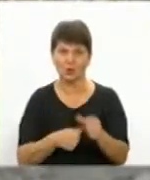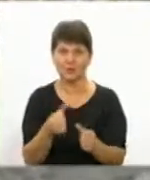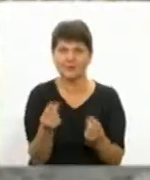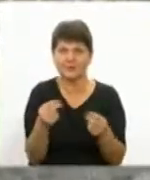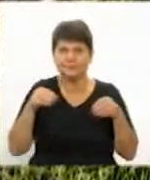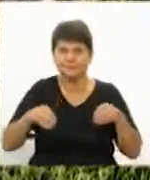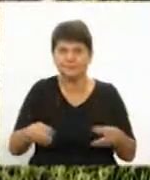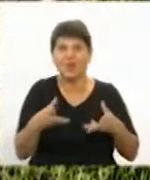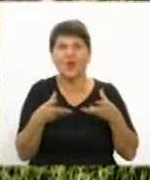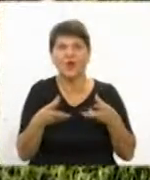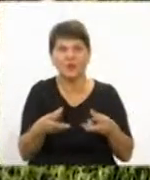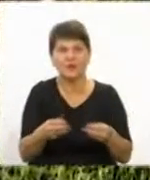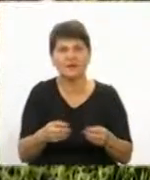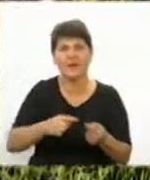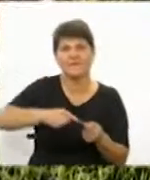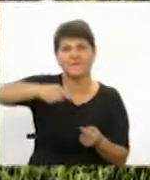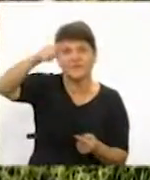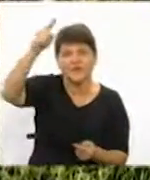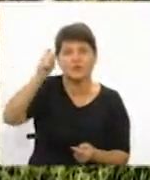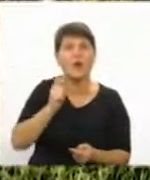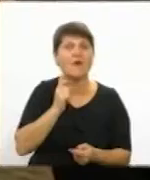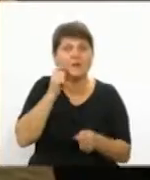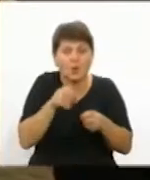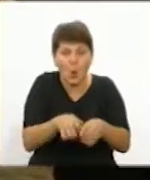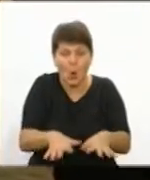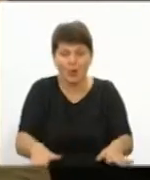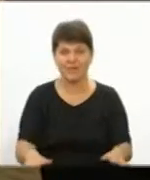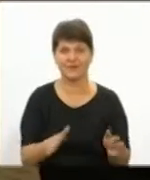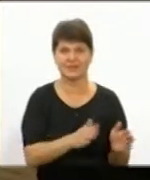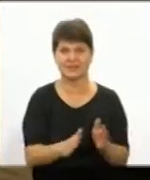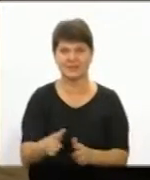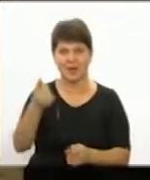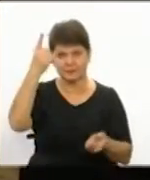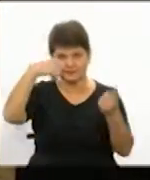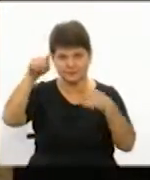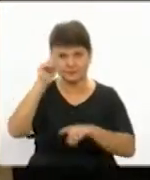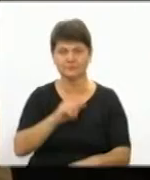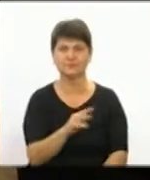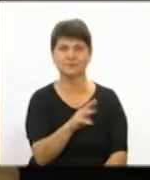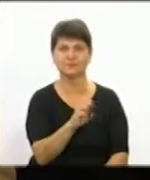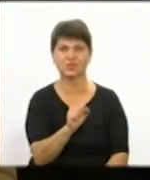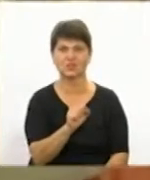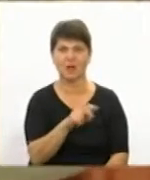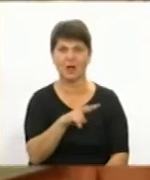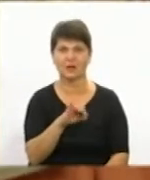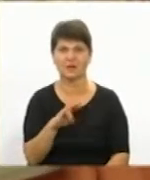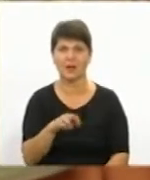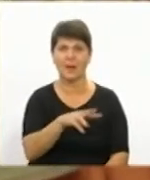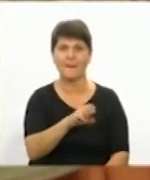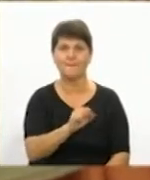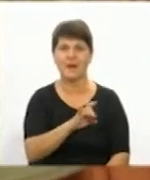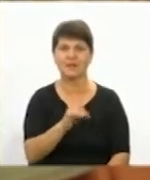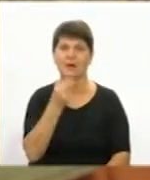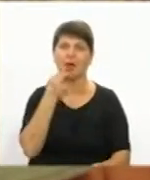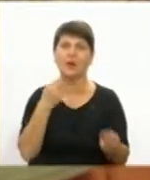саджанця впливає його вік, висота та якою буде коренева система, каже ландшафтний дизайнер Олена Марківська. А далі розповідає, де саме та коли